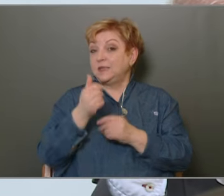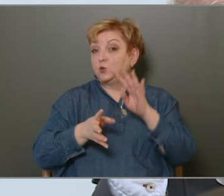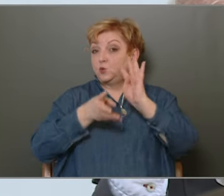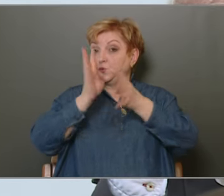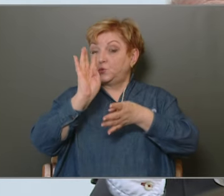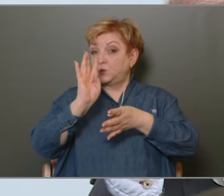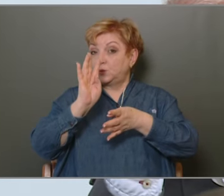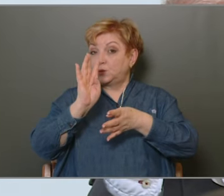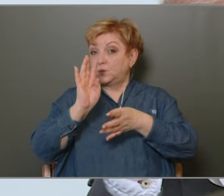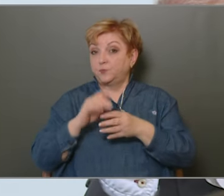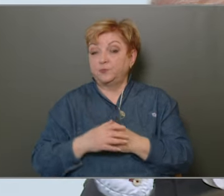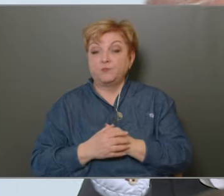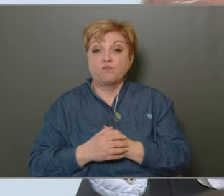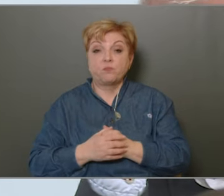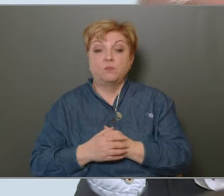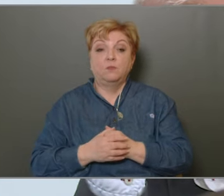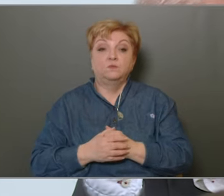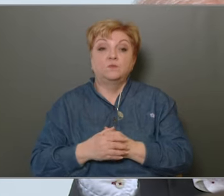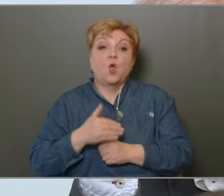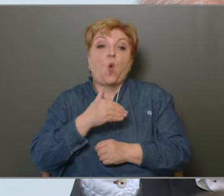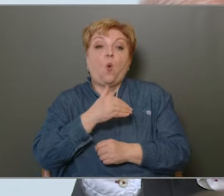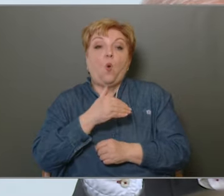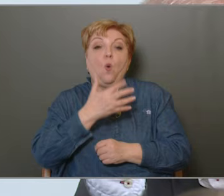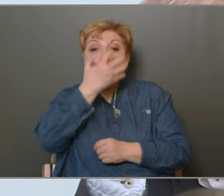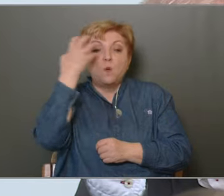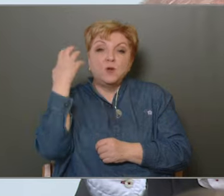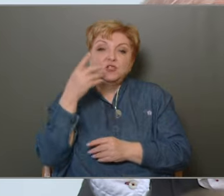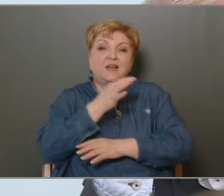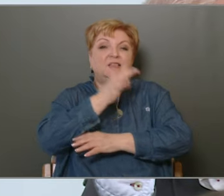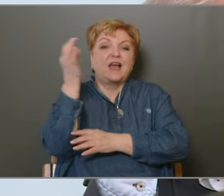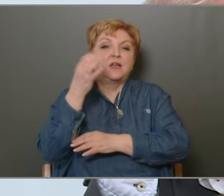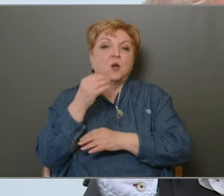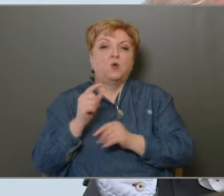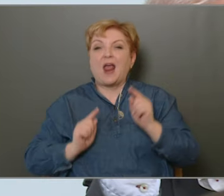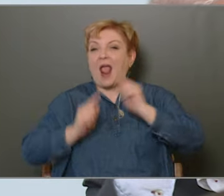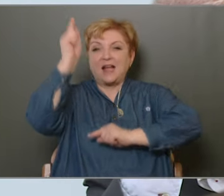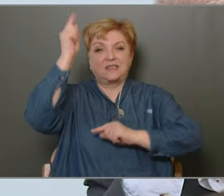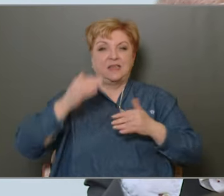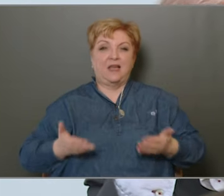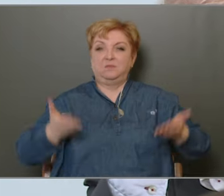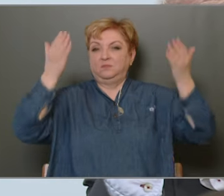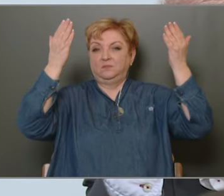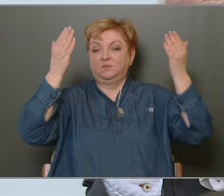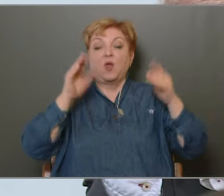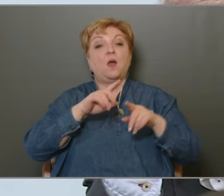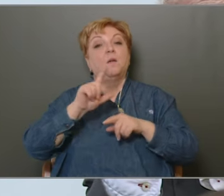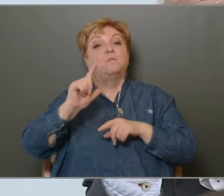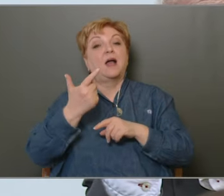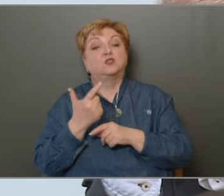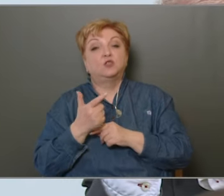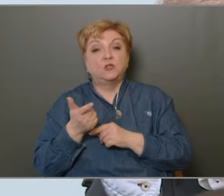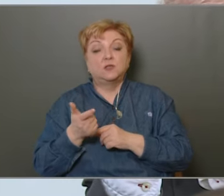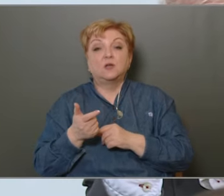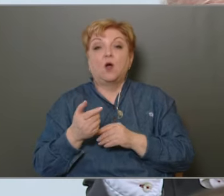a tűz, miután a hőmérséket időnként nyári napokon extrém magasságba emelkedik, a másik pedig az extrém